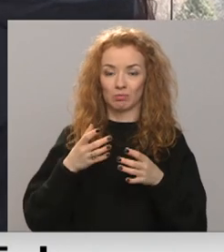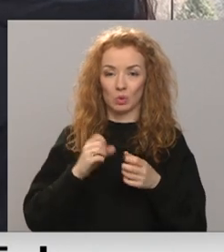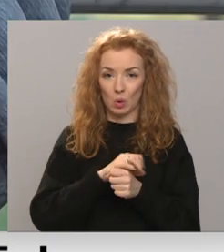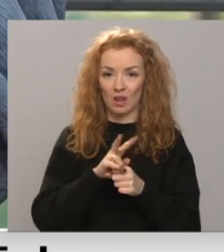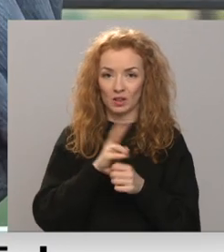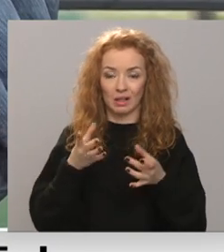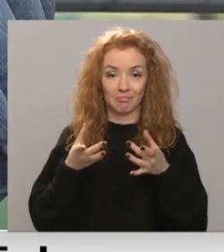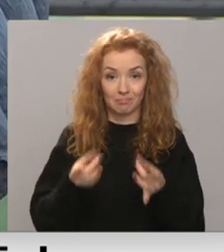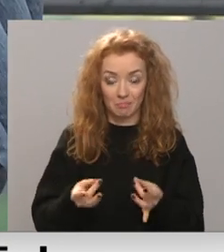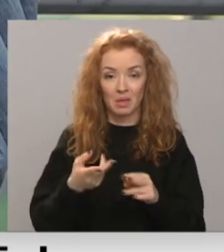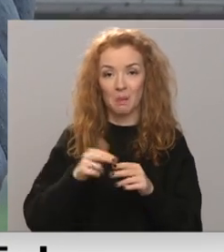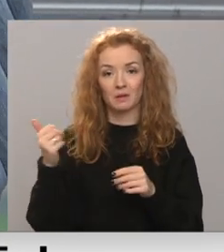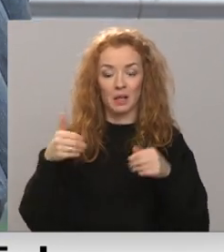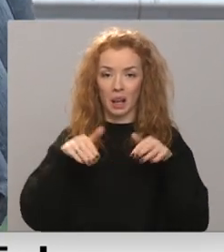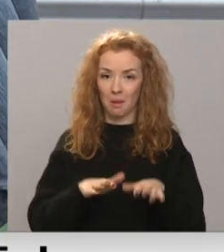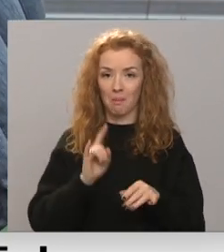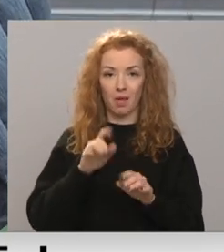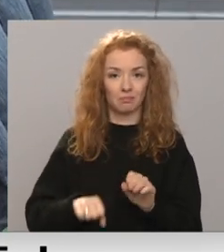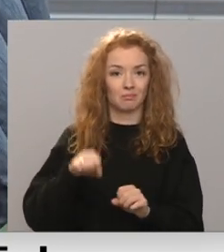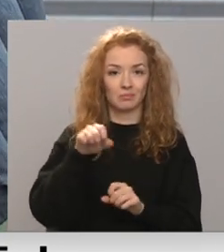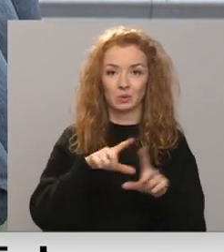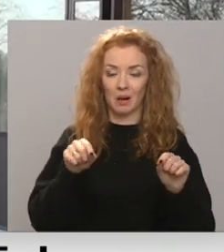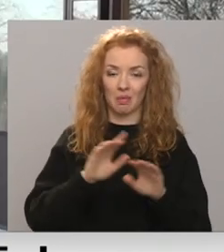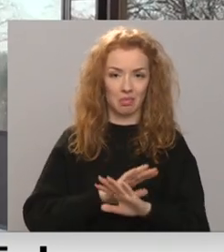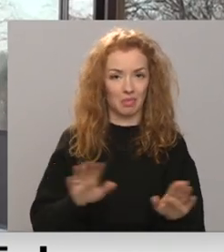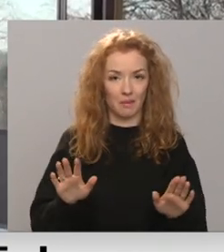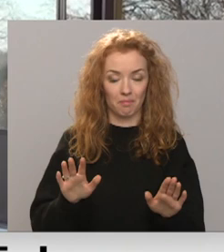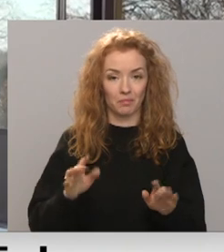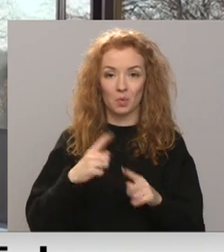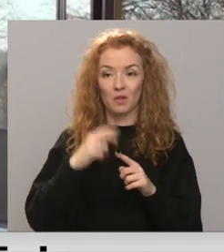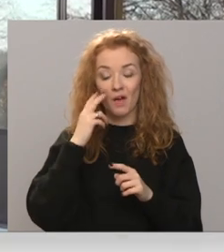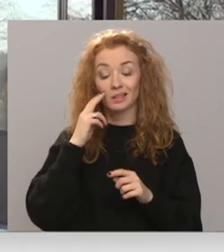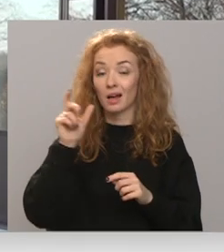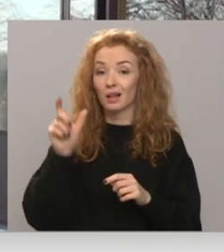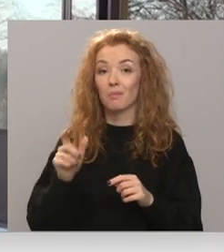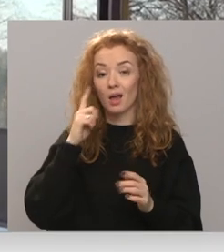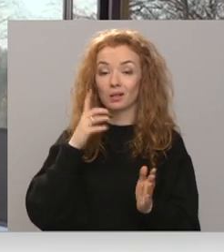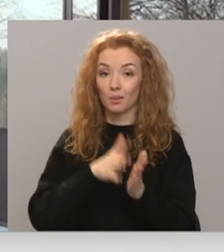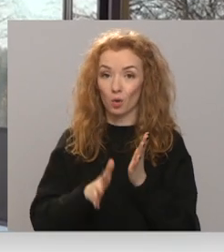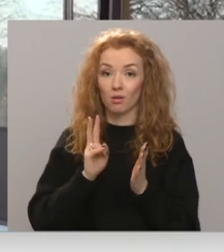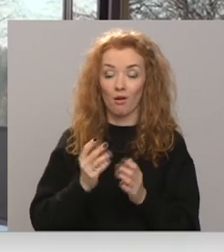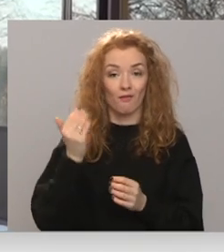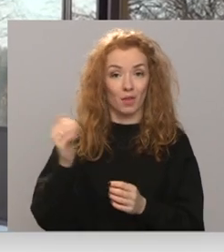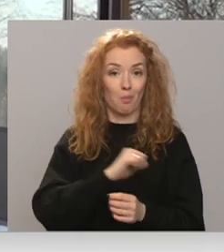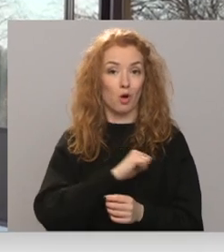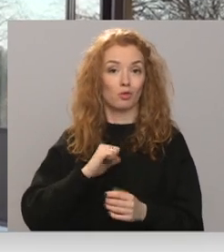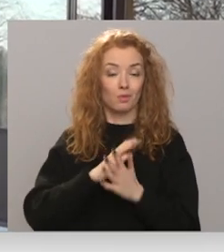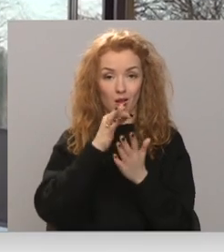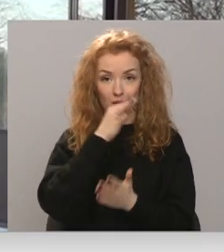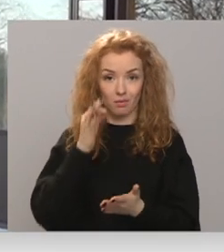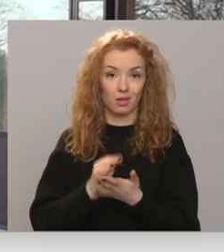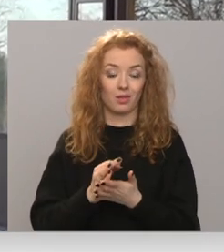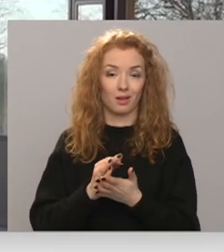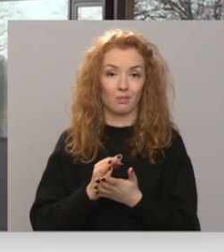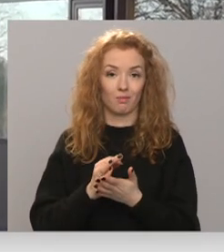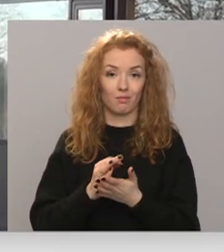izvēlējušās bērnus tomēr uz skolu nevest. Vecākiem jāsaprota, ka tas procesi tiek novizīts uz viņu atbildību un viņu plēciem.